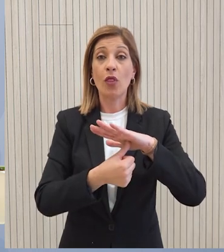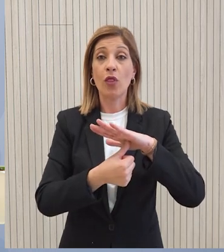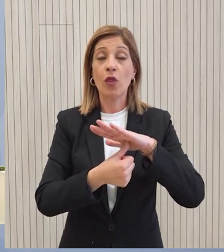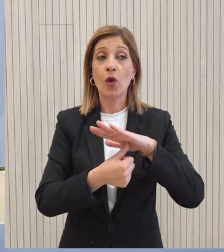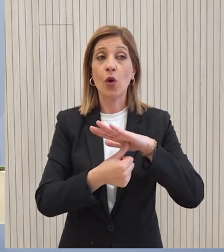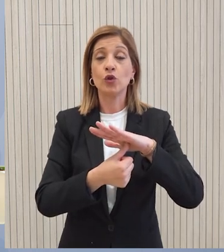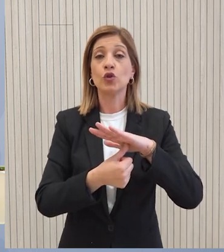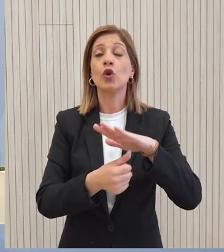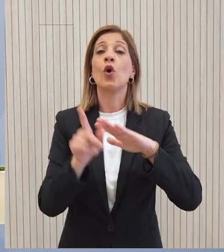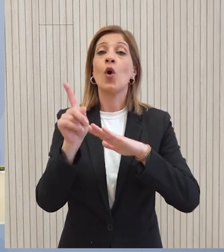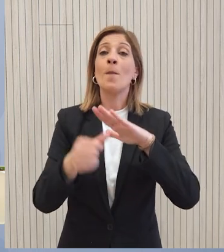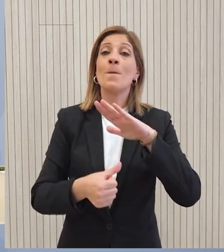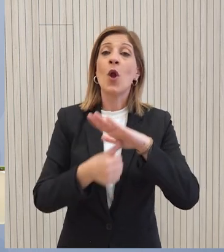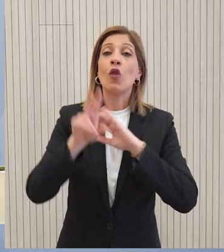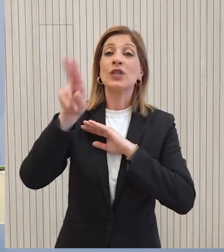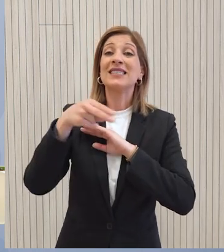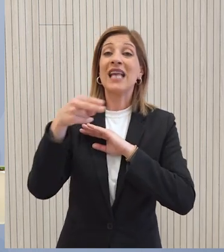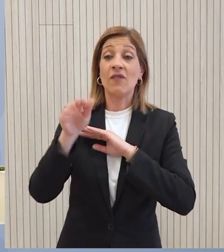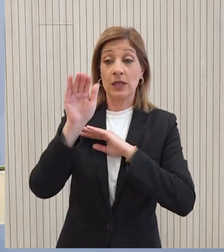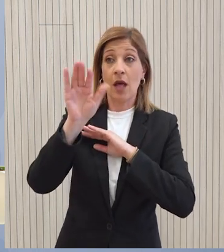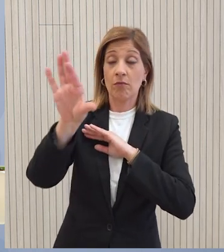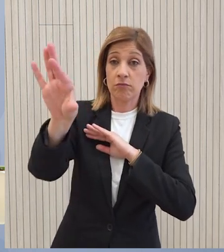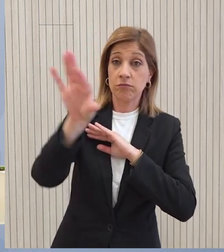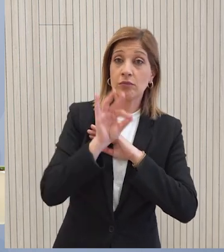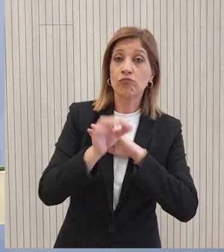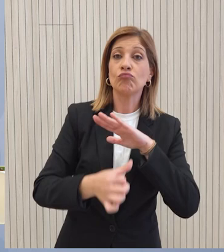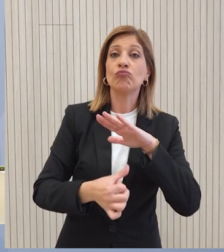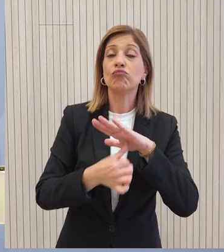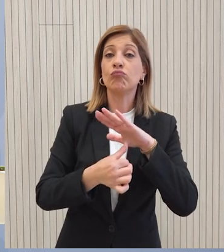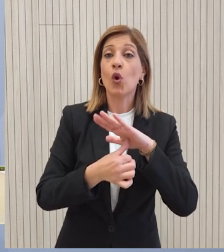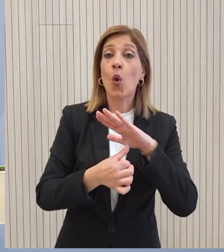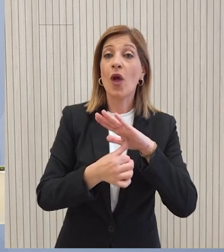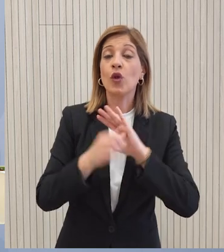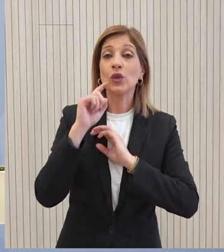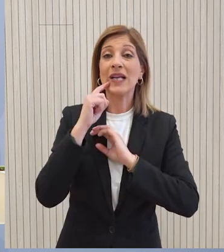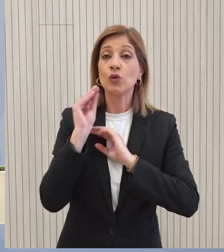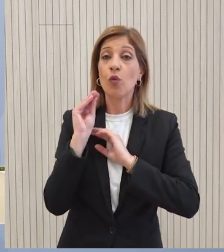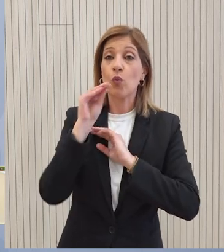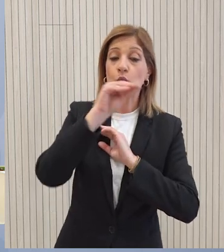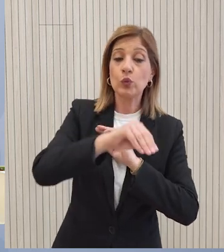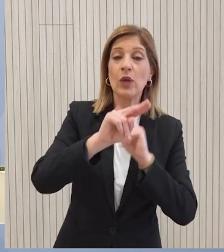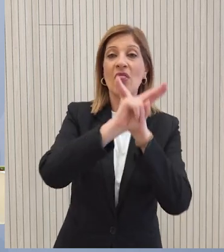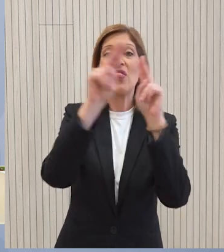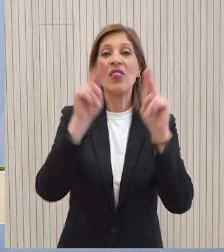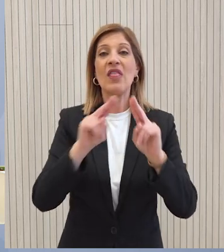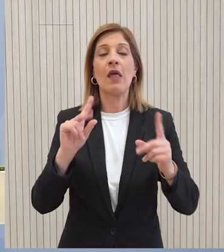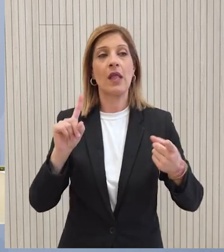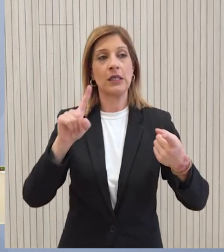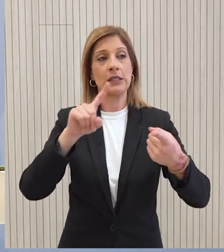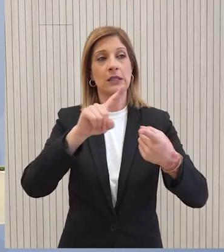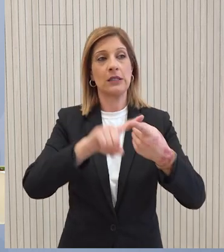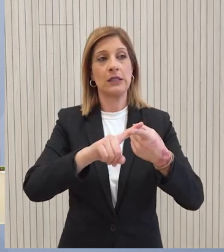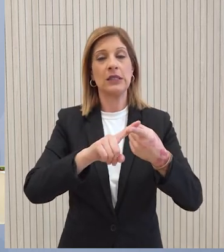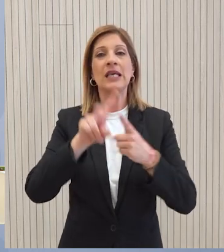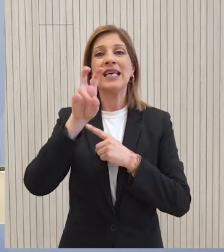τον πρόεδρο της Ερβετίας για να πάρει μέρος σε διεθνή διάσκοληση στη